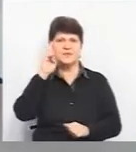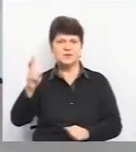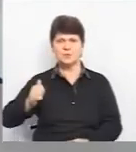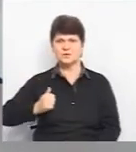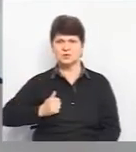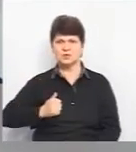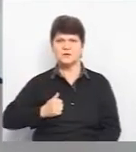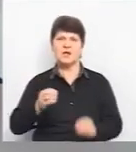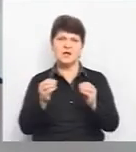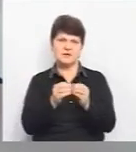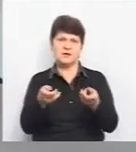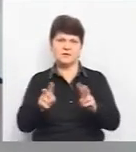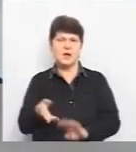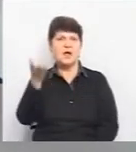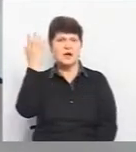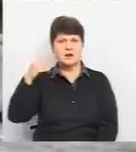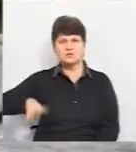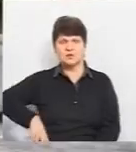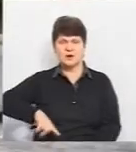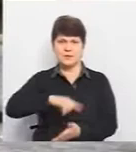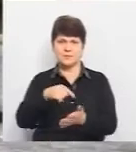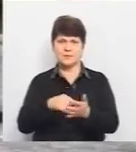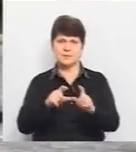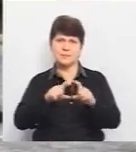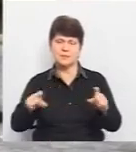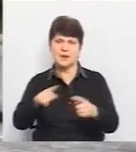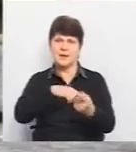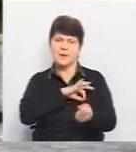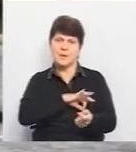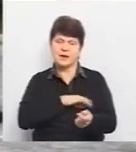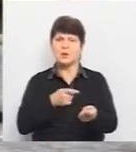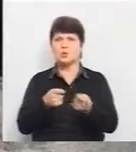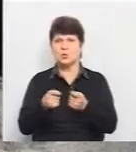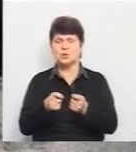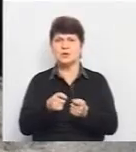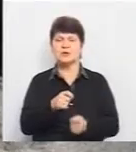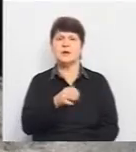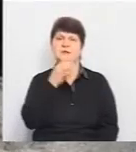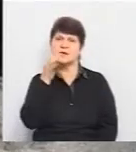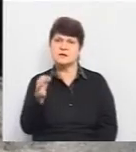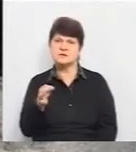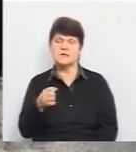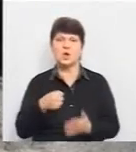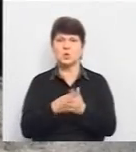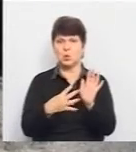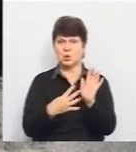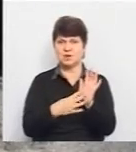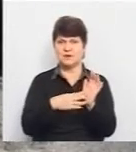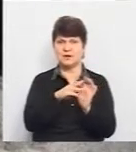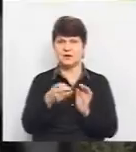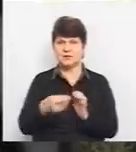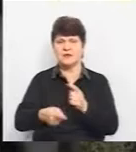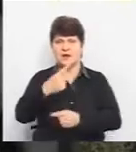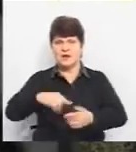такому ж вигляді і залишать. Раніше директор міського департаменту маркетингу і туризму Олександр Вишеленій казав, що до 9 травня його